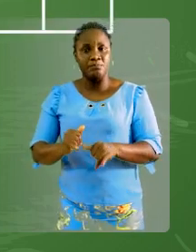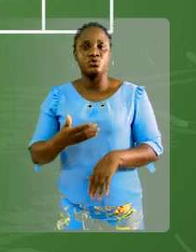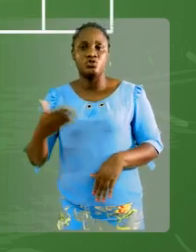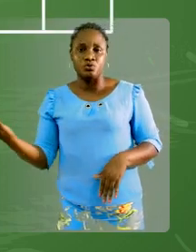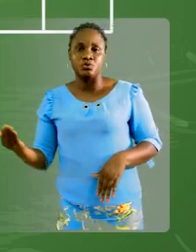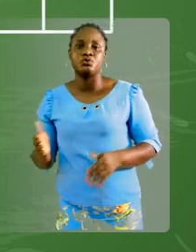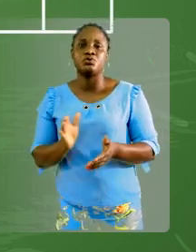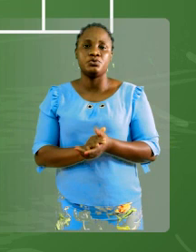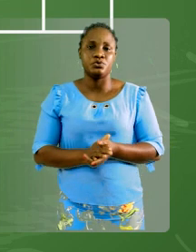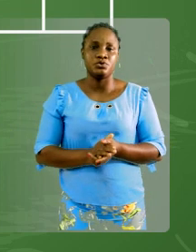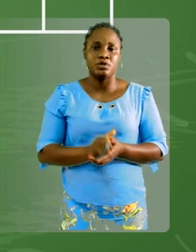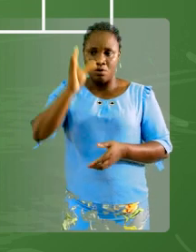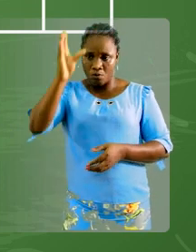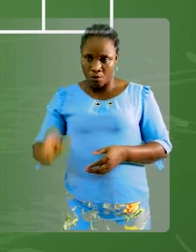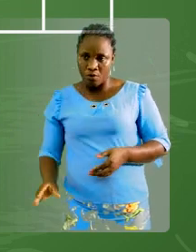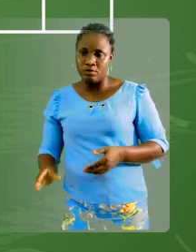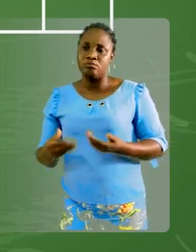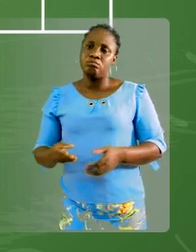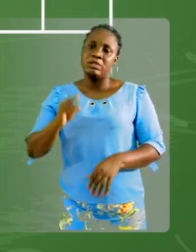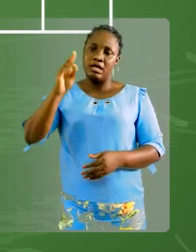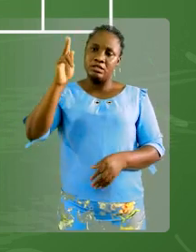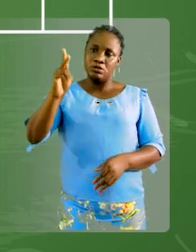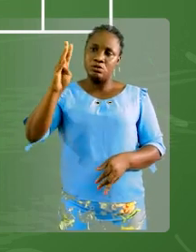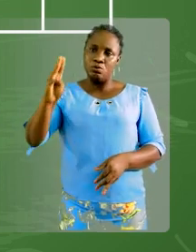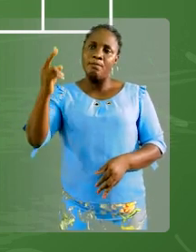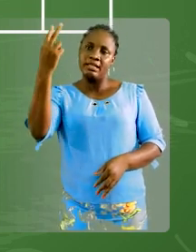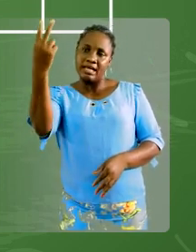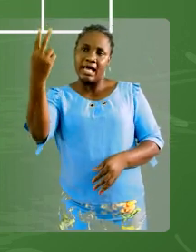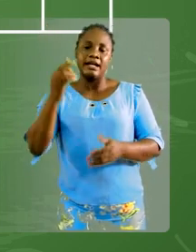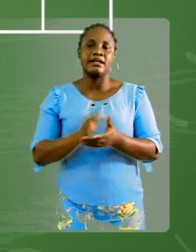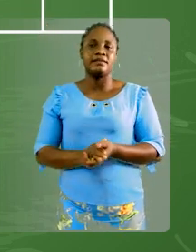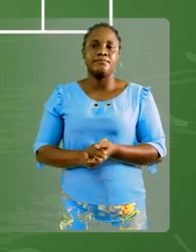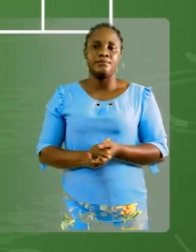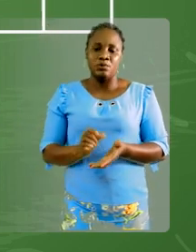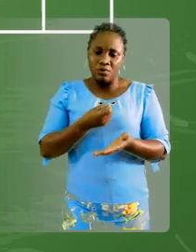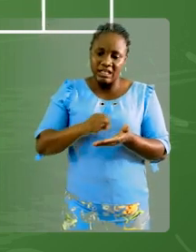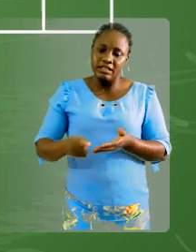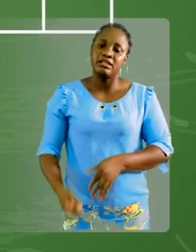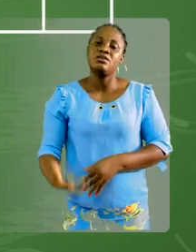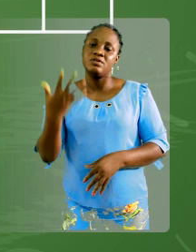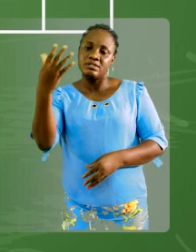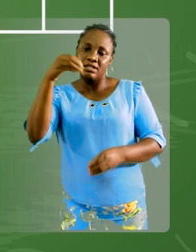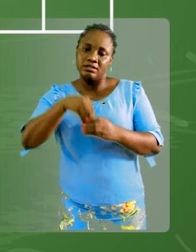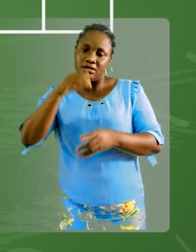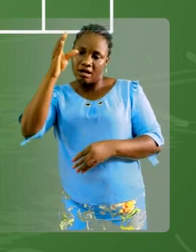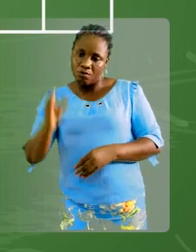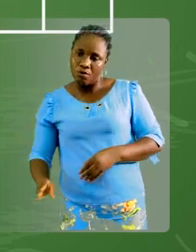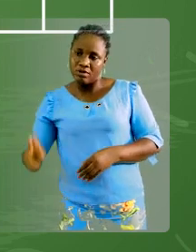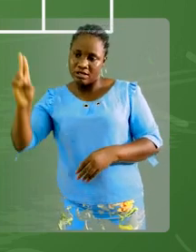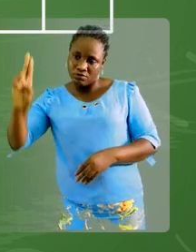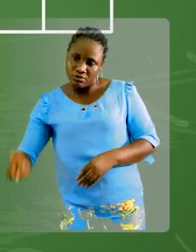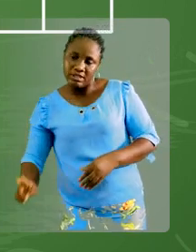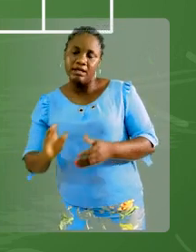réperer la colonne des kilomètres carrés. Il y deux sous-colonnes. On écrit le 5 dans la colonne des unités.